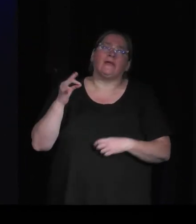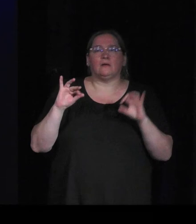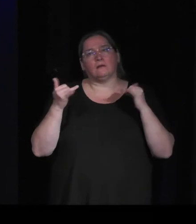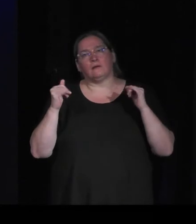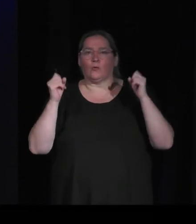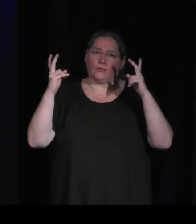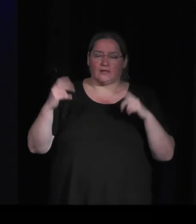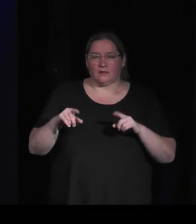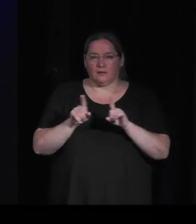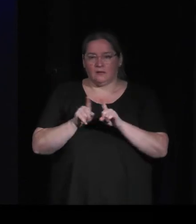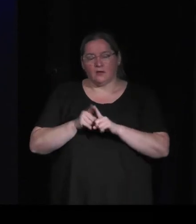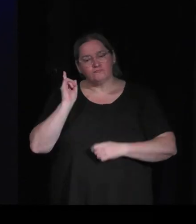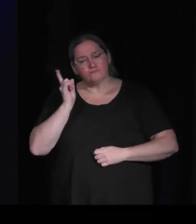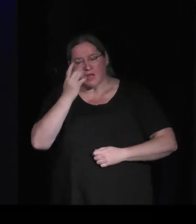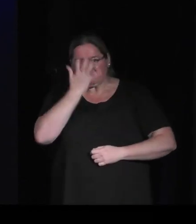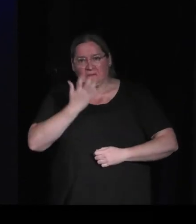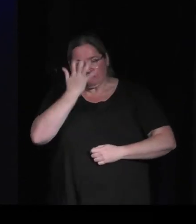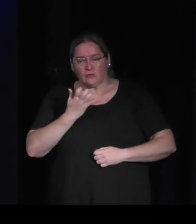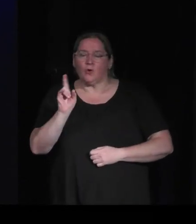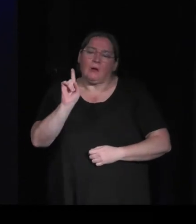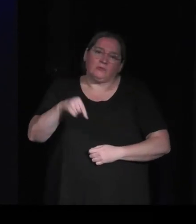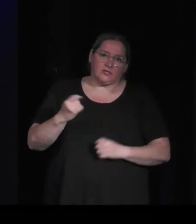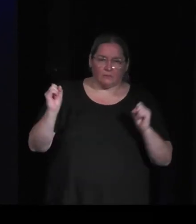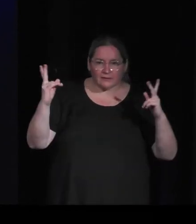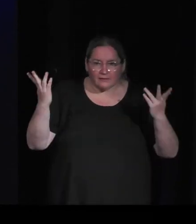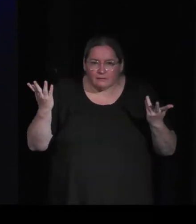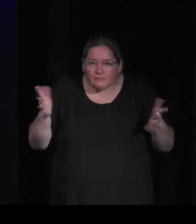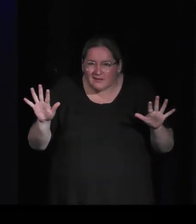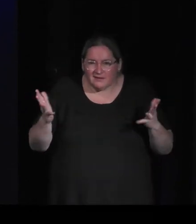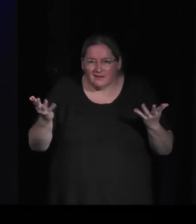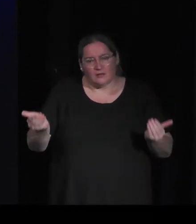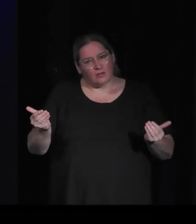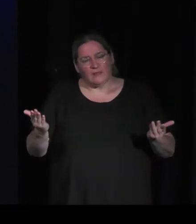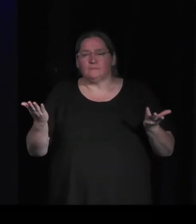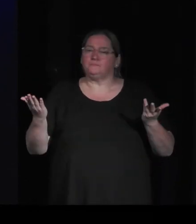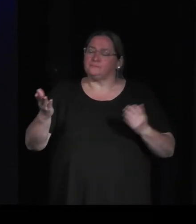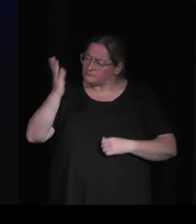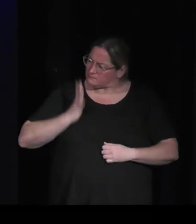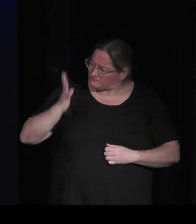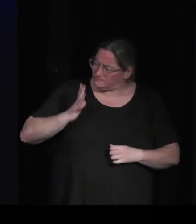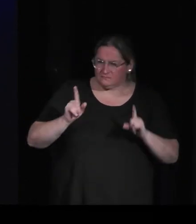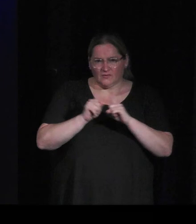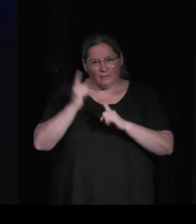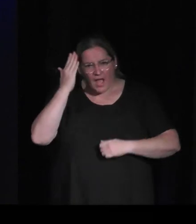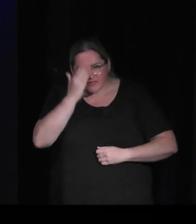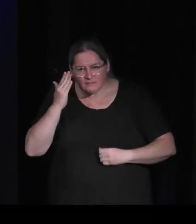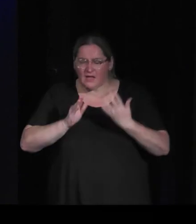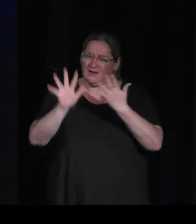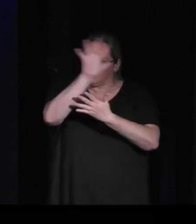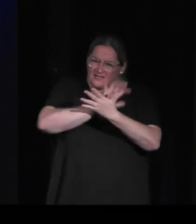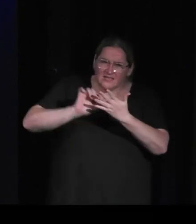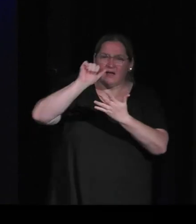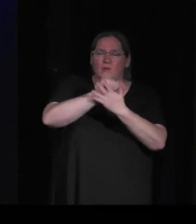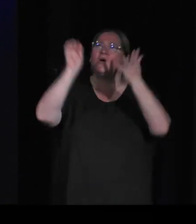besoin de nous rappeler des choses sérieuses tout le temps mais je pense que la perspective chamanique ancienne elle est très intéressante parce que je